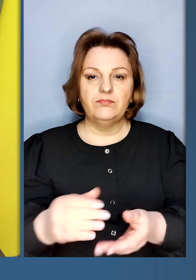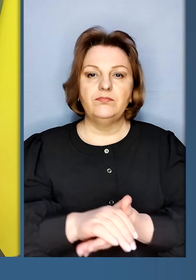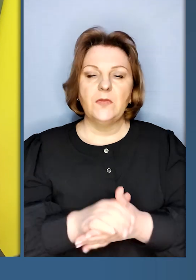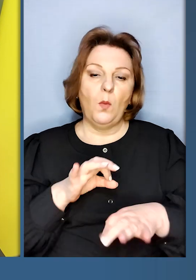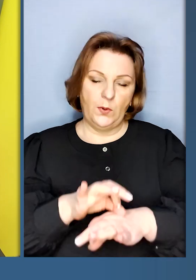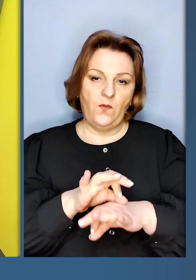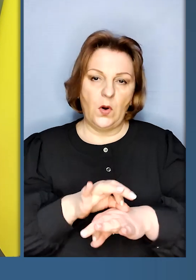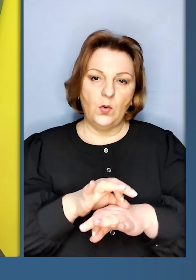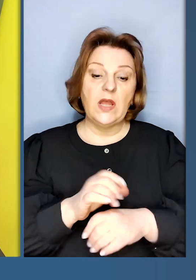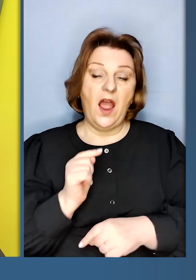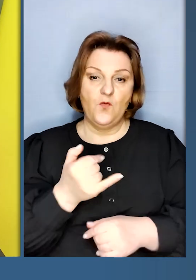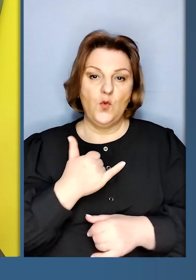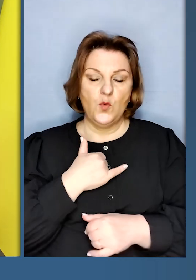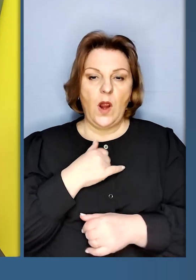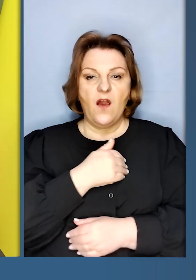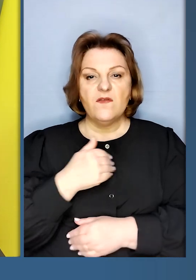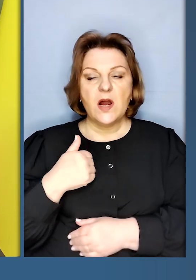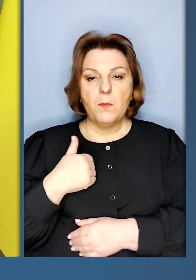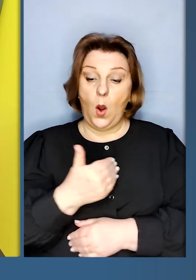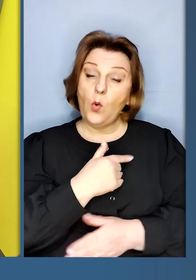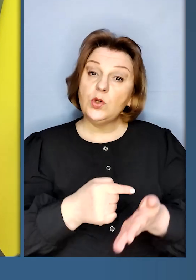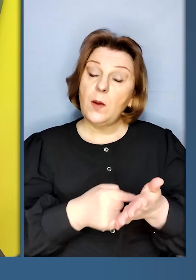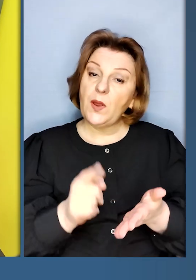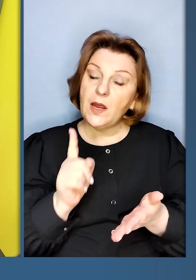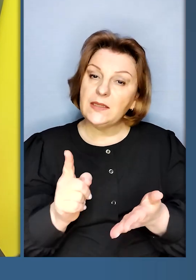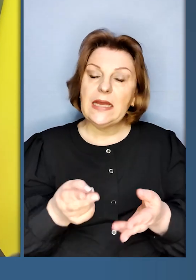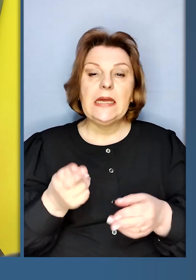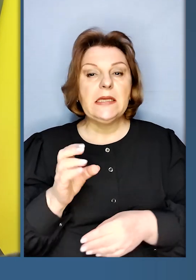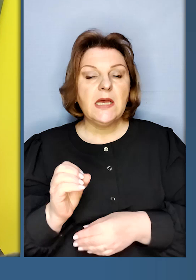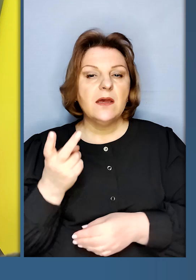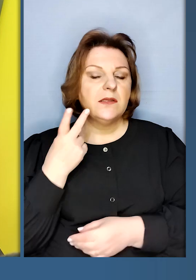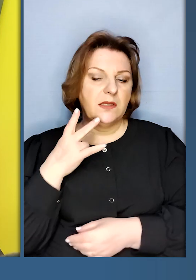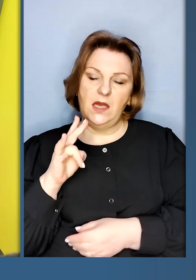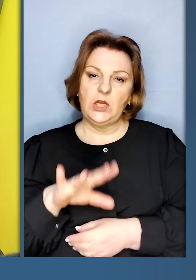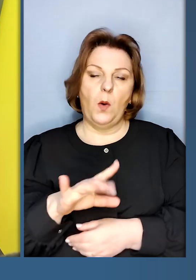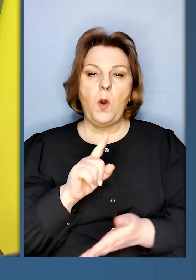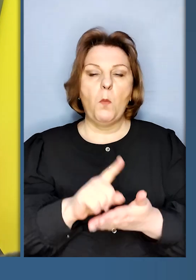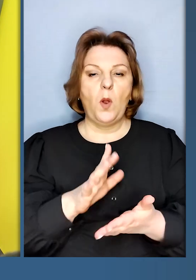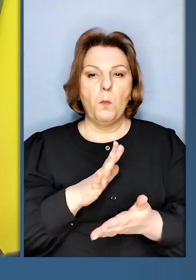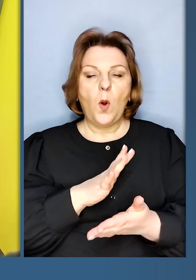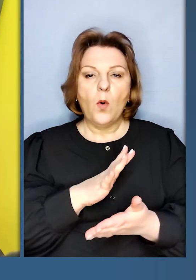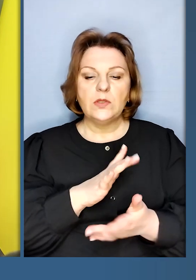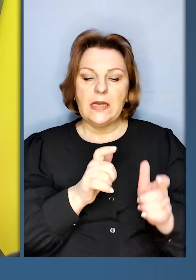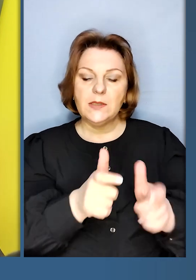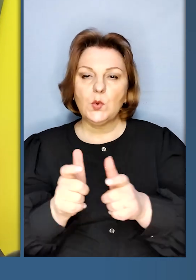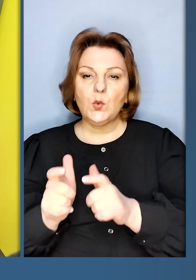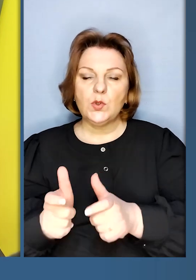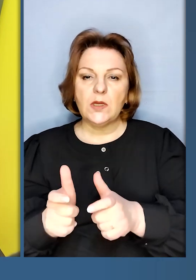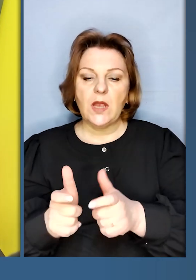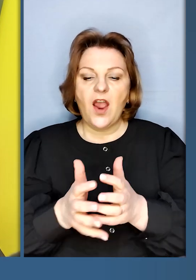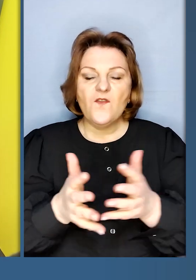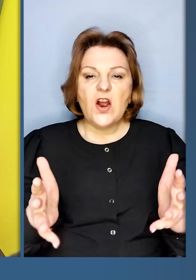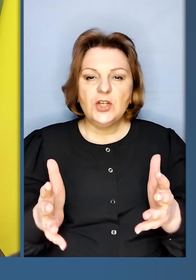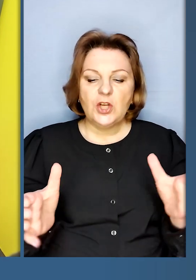проводити в Польщі. Я хочу підкреслити, що це завжди повинно бути